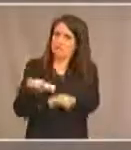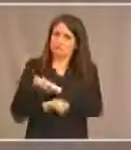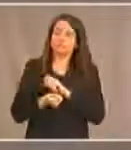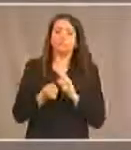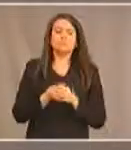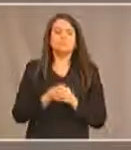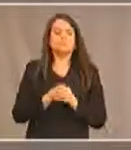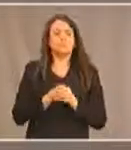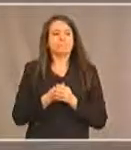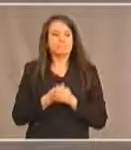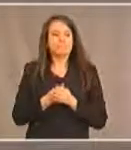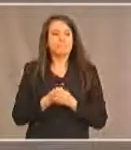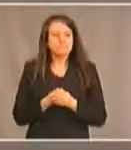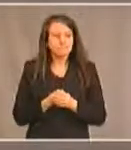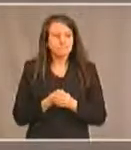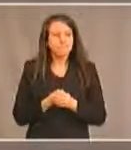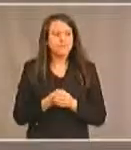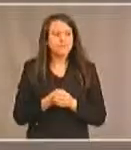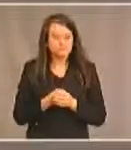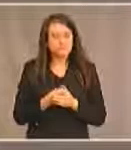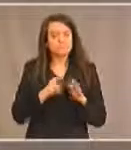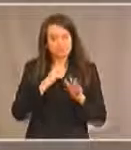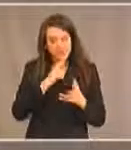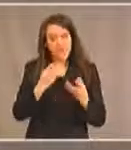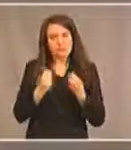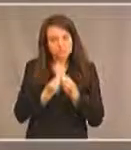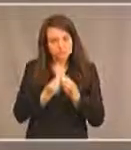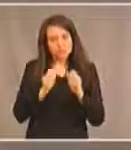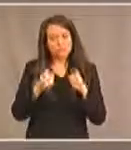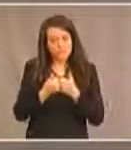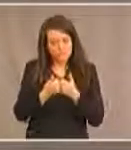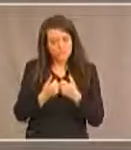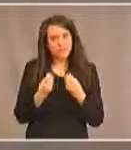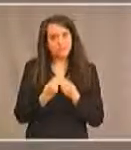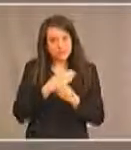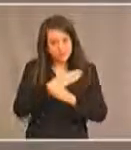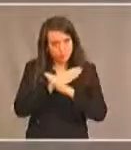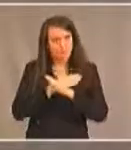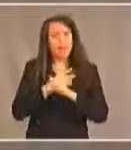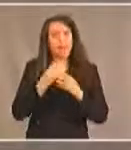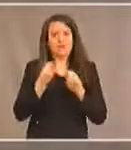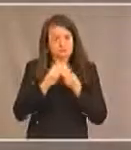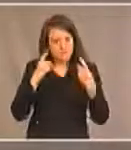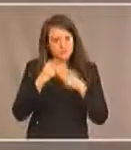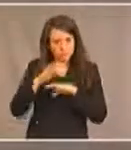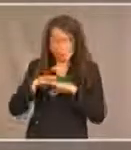nous connaissons toujours d'énormes difficultés d'énormes obstacles dans nos communautés